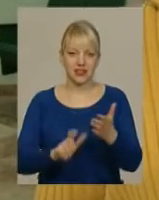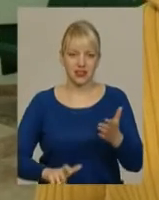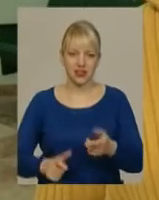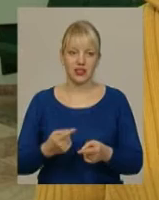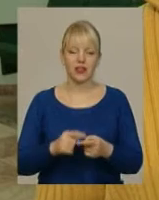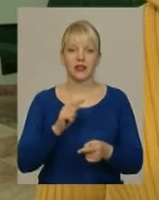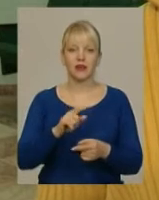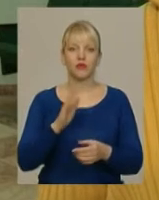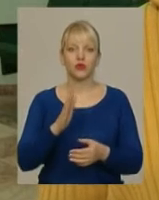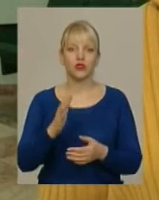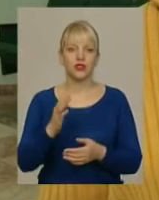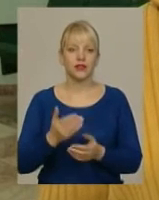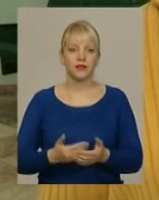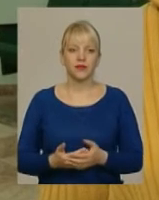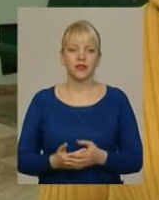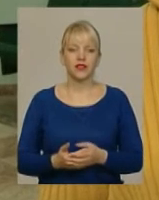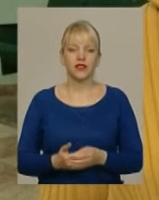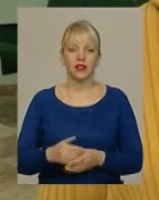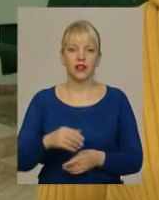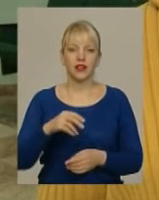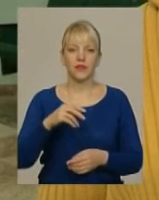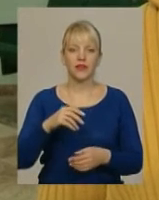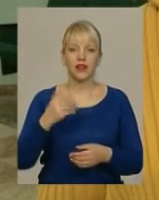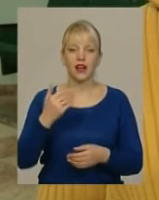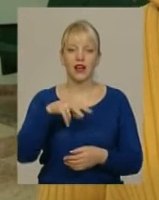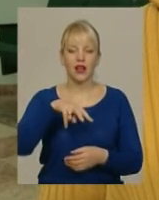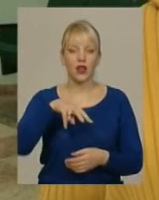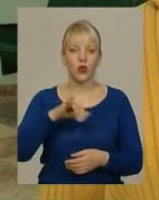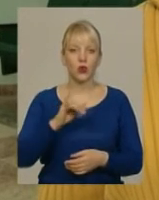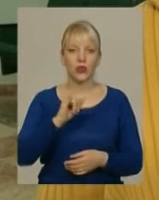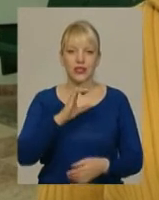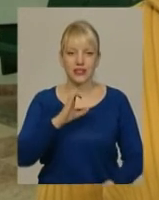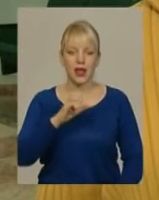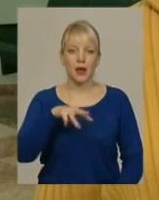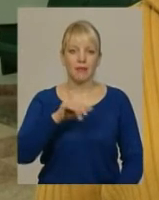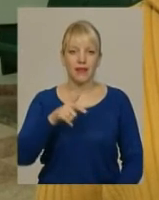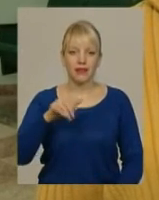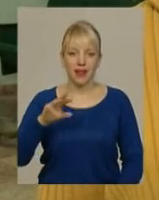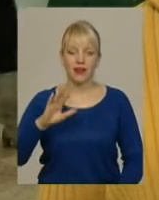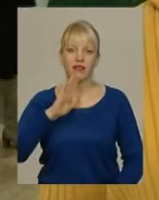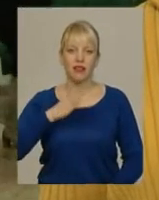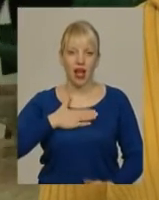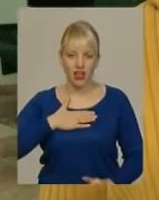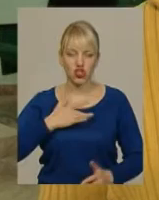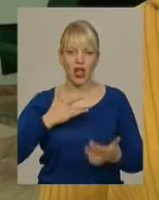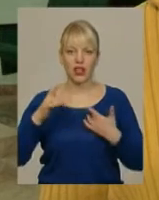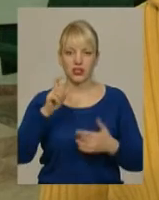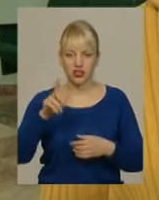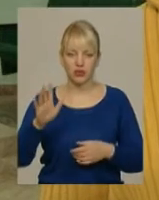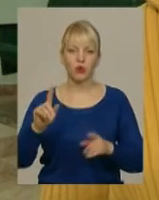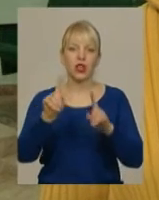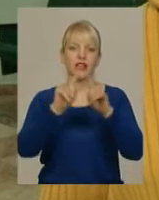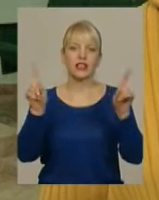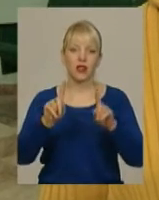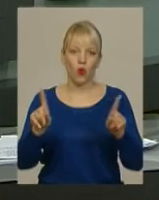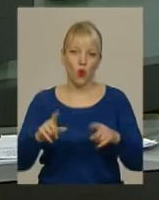будуть нові пісні з Луіса Міґеля, будуть виконувати наші артисти і, звичайно, зіркові